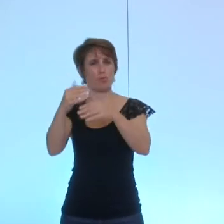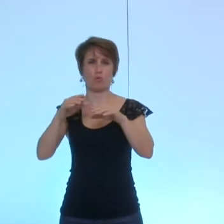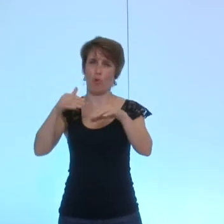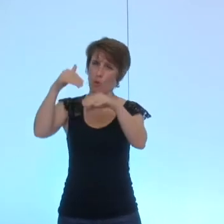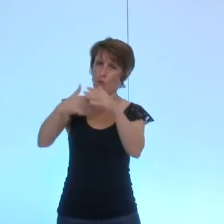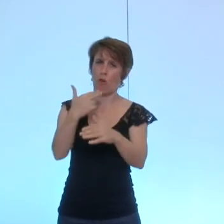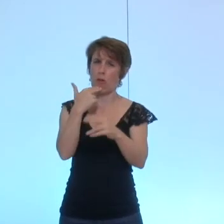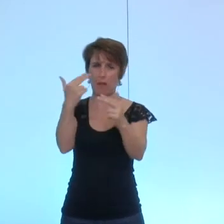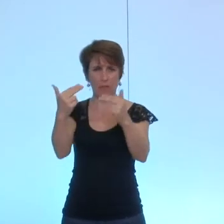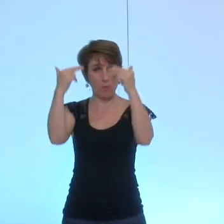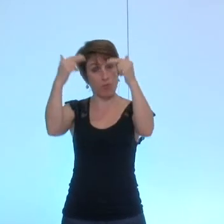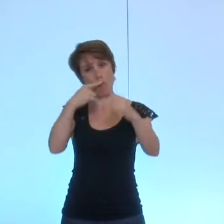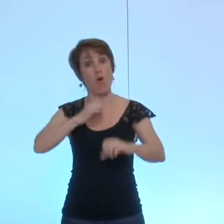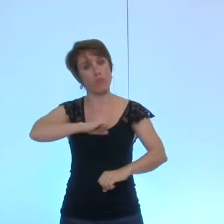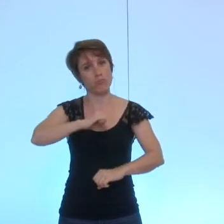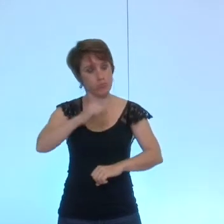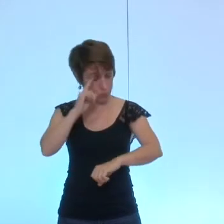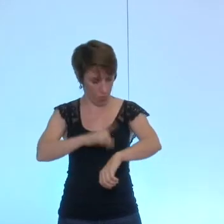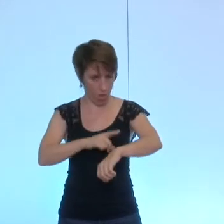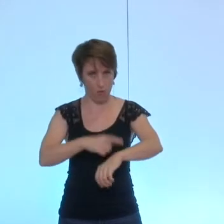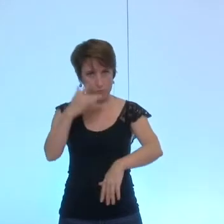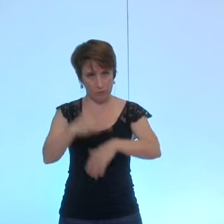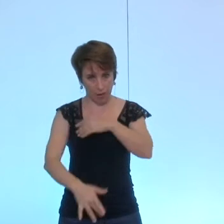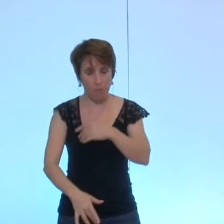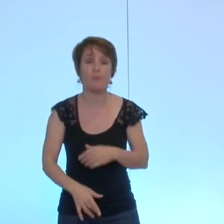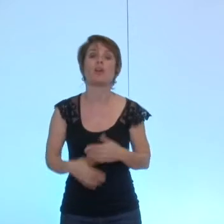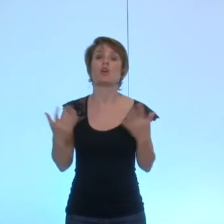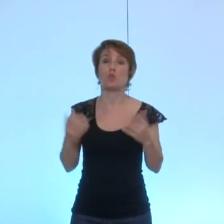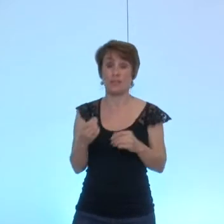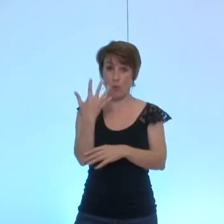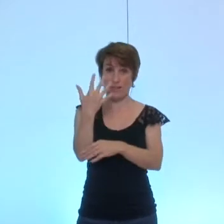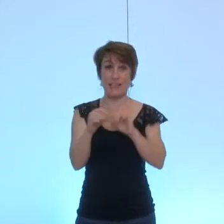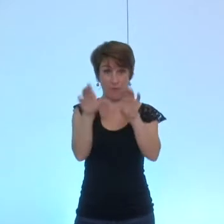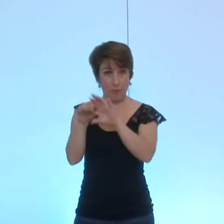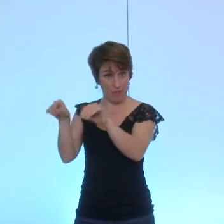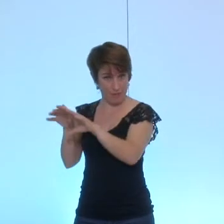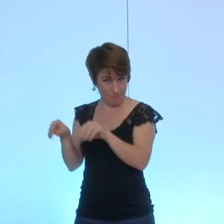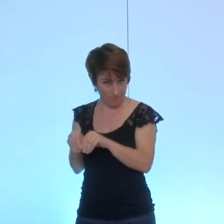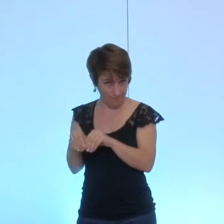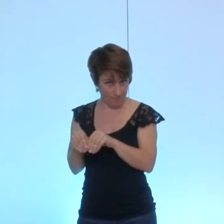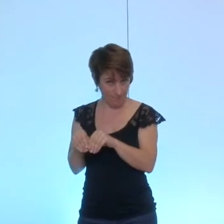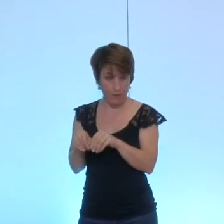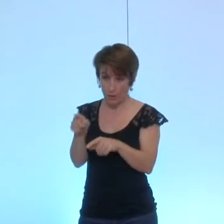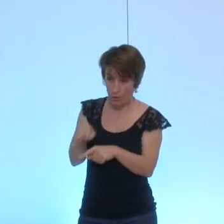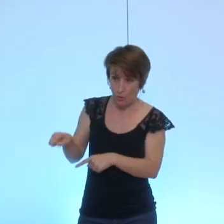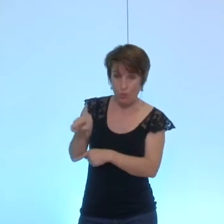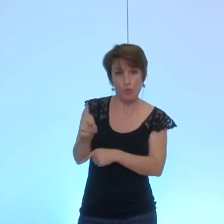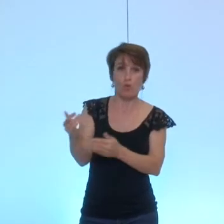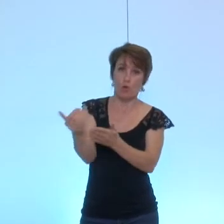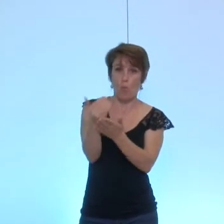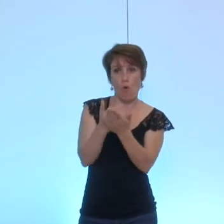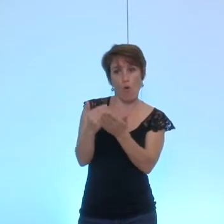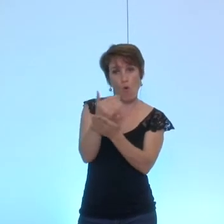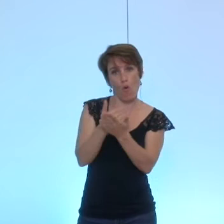vais vite puisque l'heure est tardive donc il s'agit de 5 familles 5 ménages dont les revenus sont situés